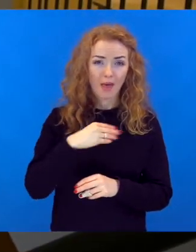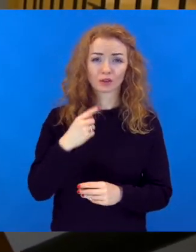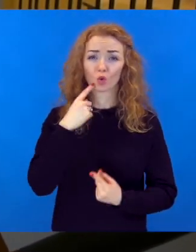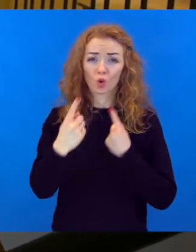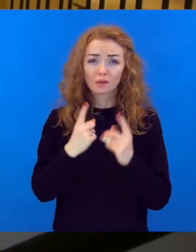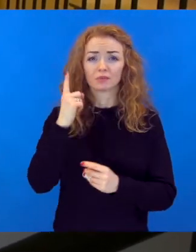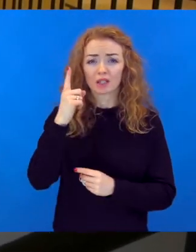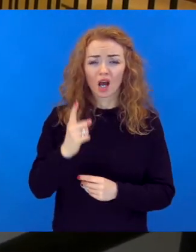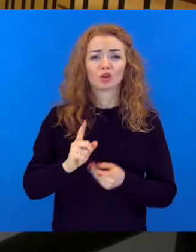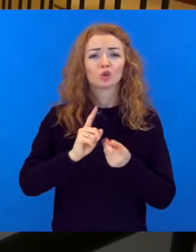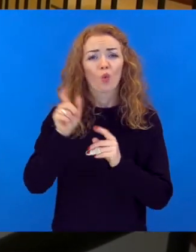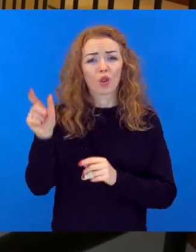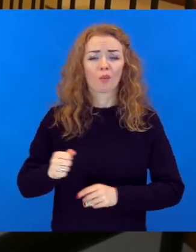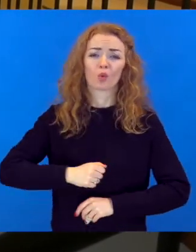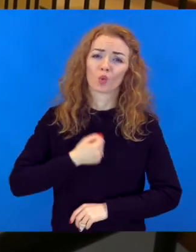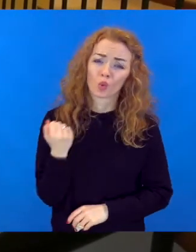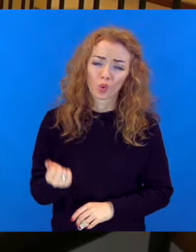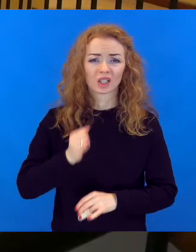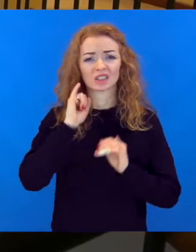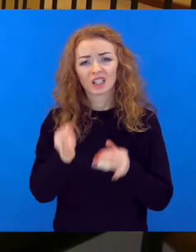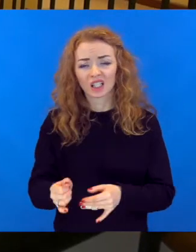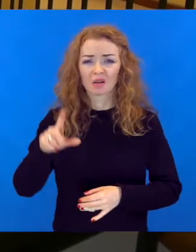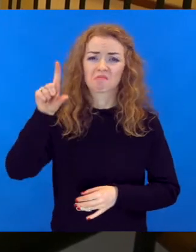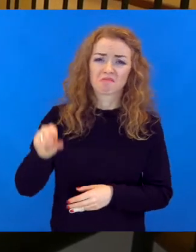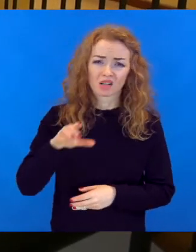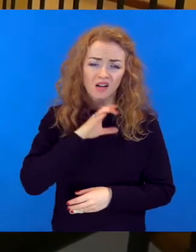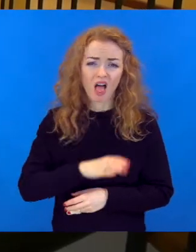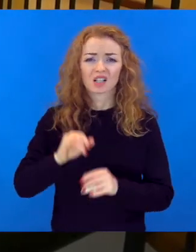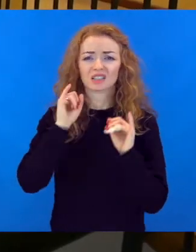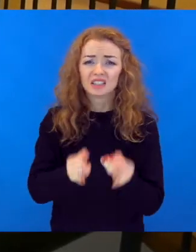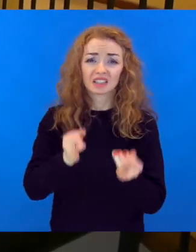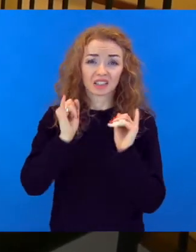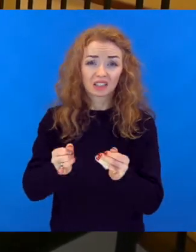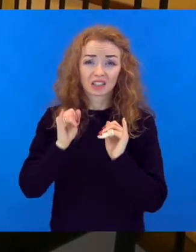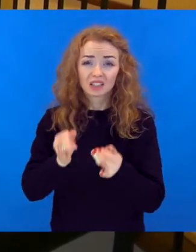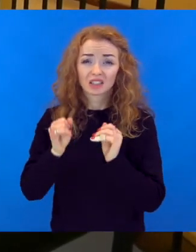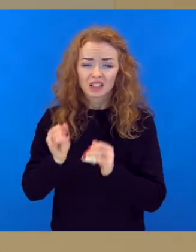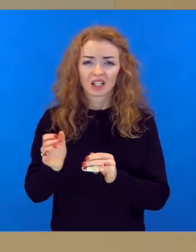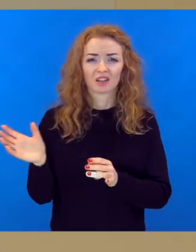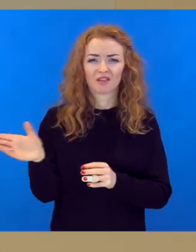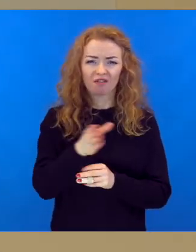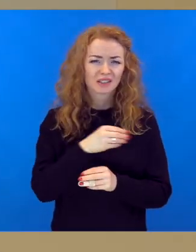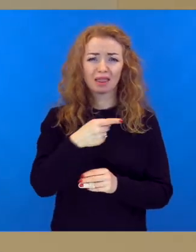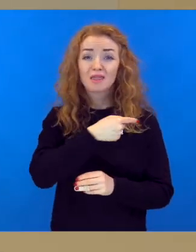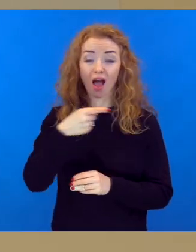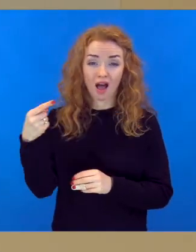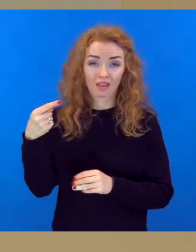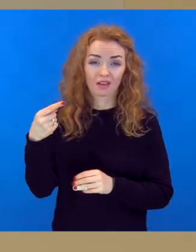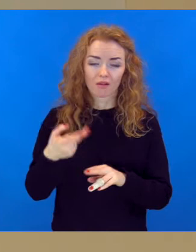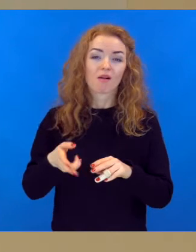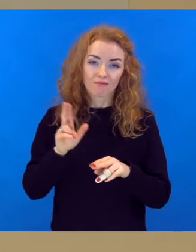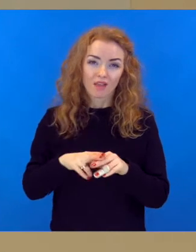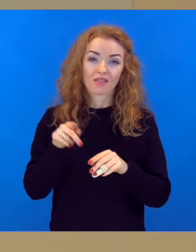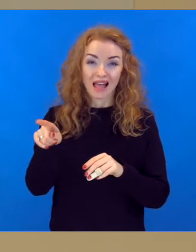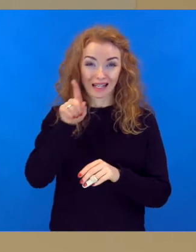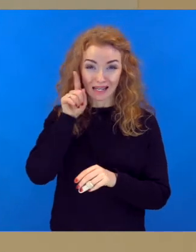tikai runāsim par to, cik skolotājiem ir grūti, cik tas ir slikti, tur mazas algas, tur tas slikti un šīs slikti, visi viņi kontrolē un visi